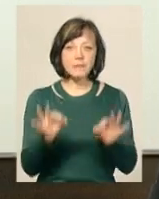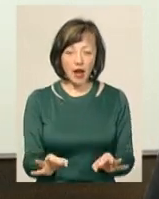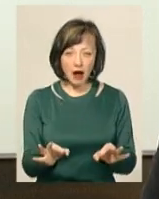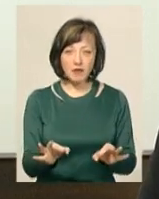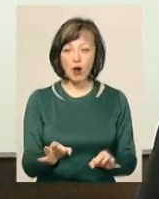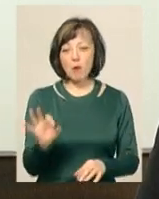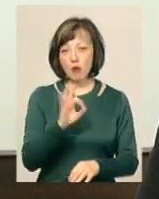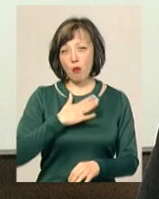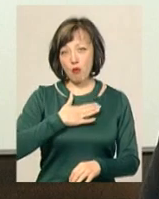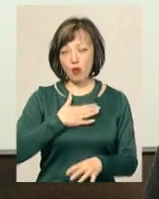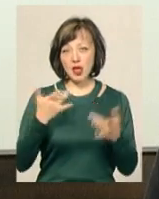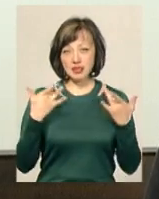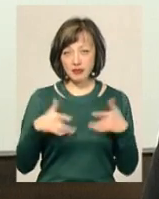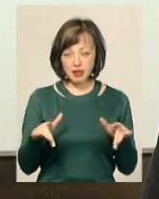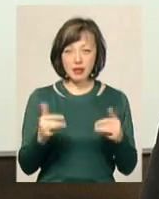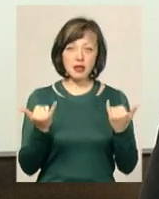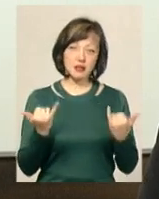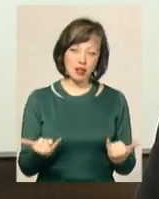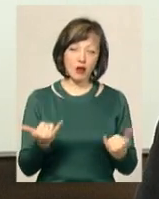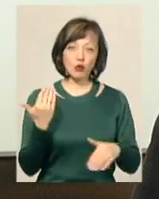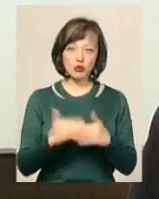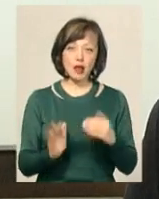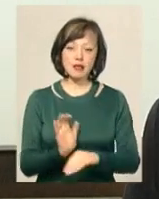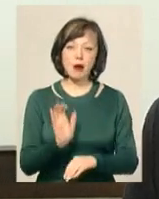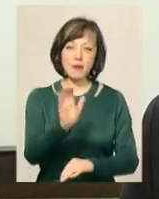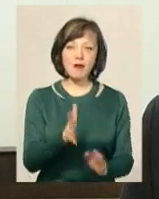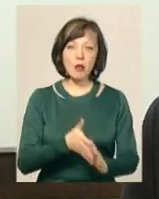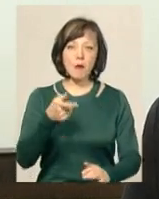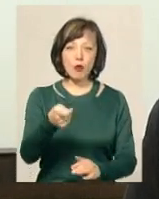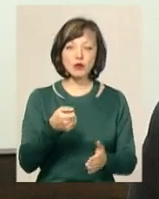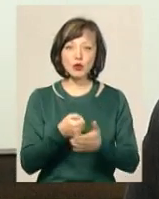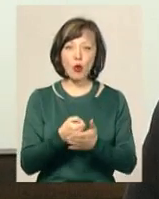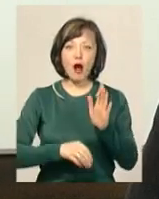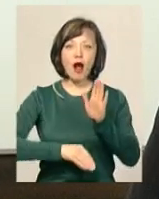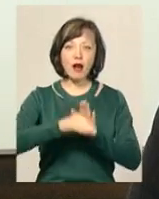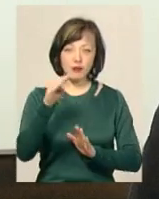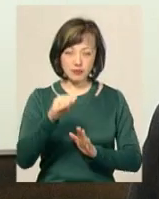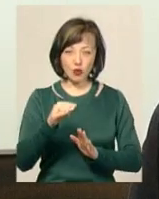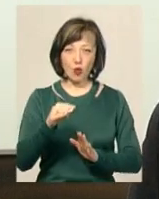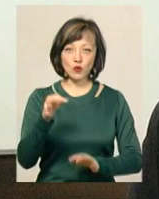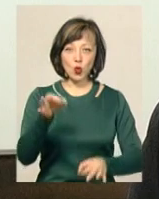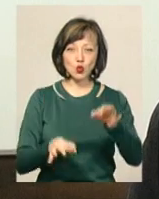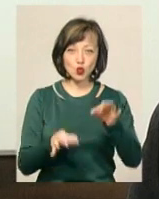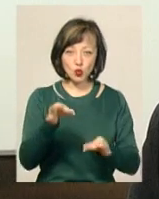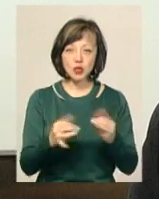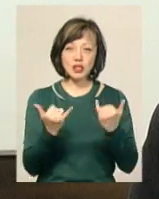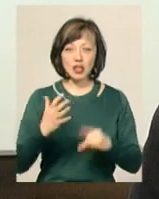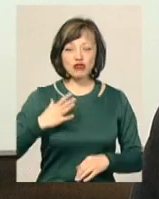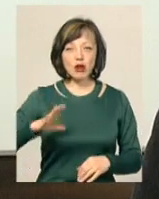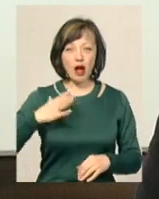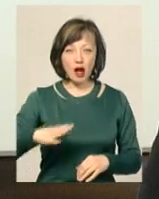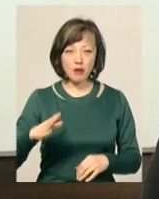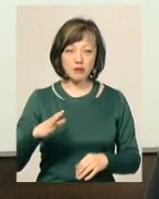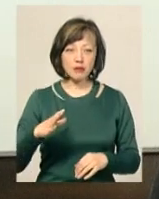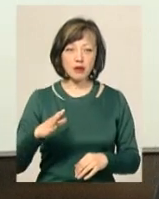Щодо мого звільнення, зараз ми вже направили кассаційний позов до Верховного суду, і зараз чекаємо